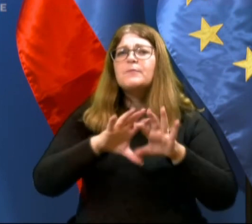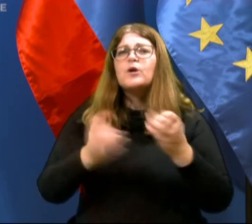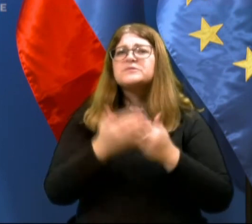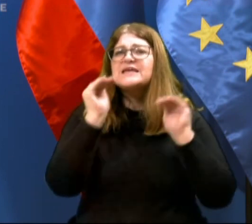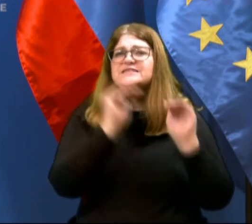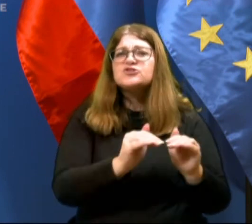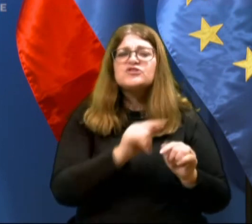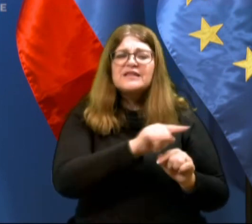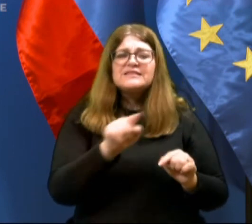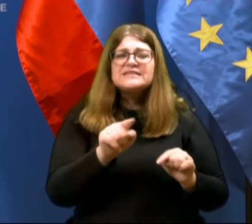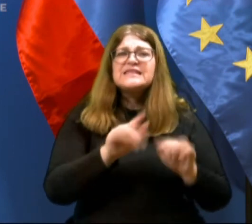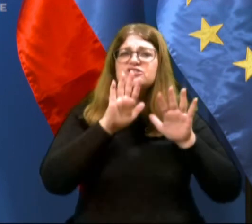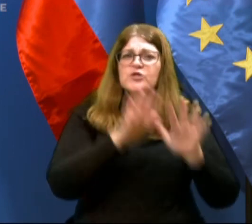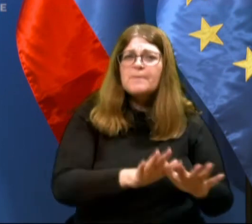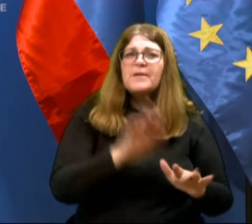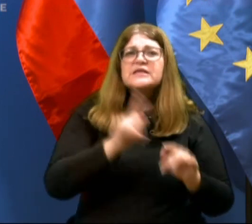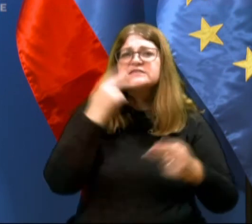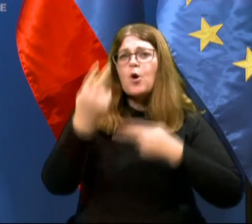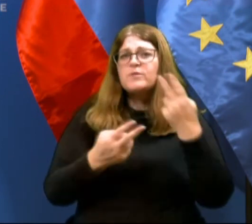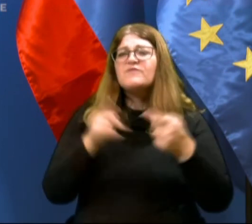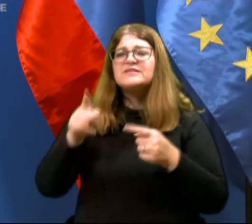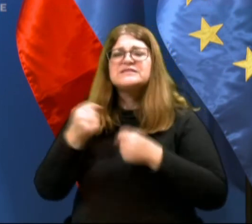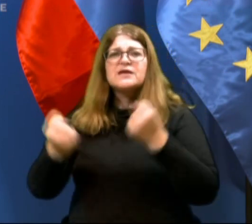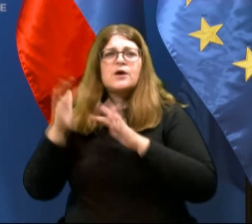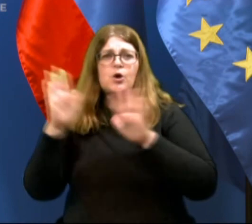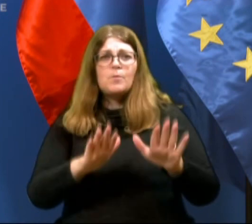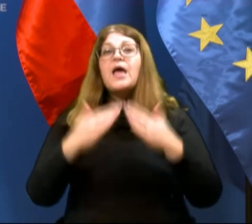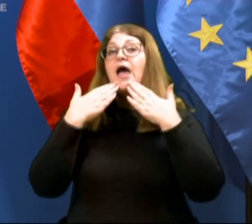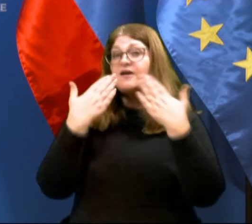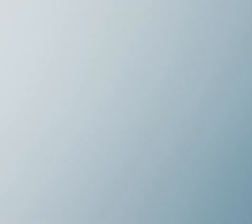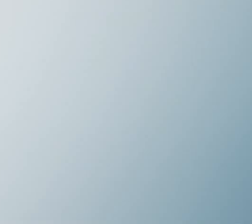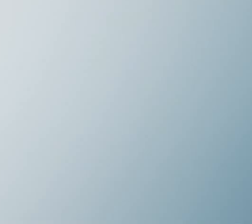za zaščito žrtev in za obravnavano silne žel. Hvala lepa.